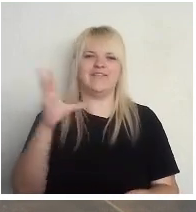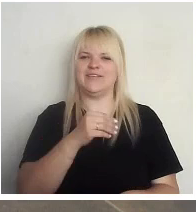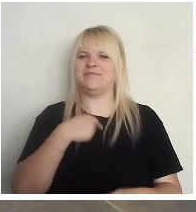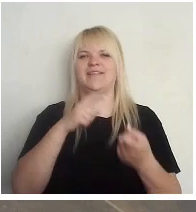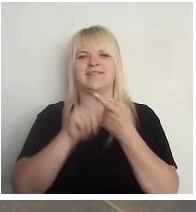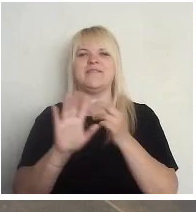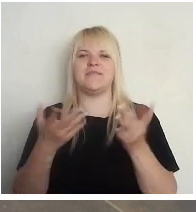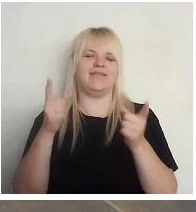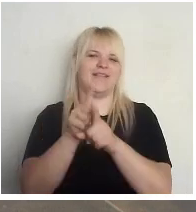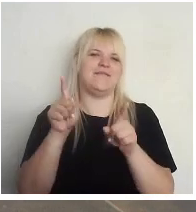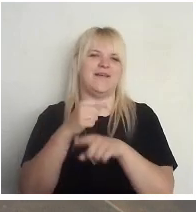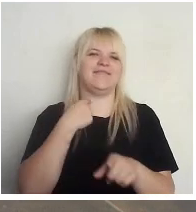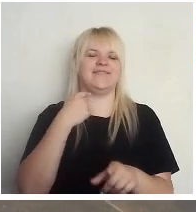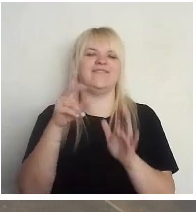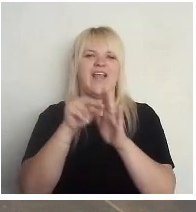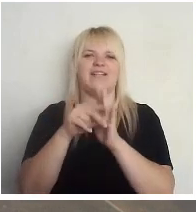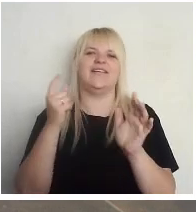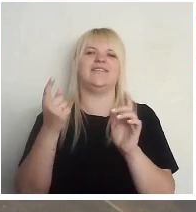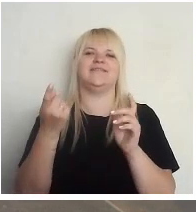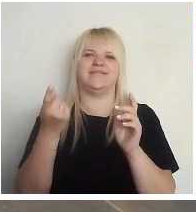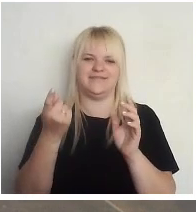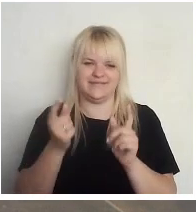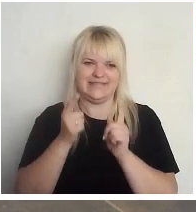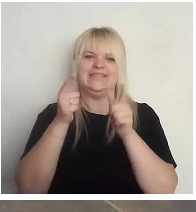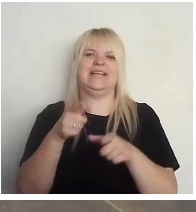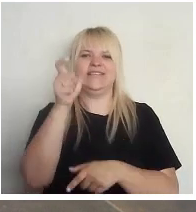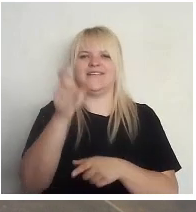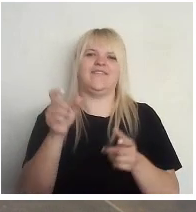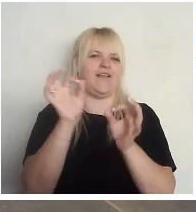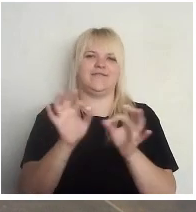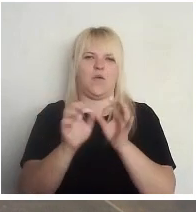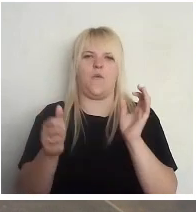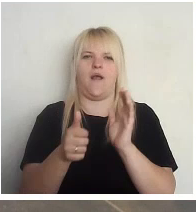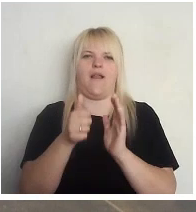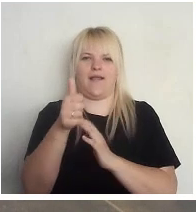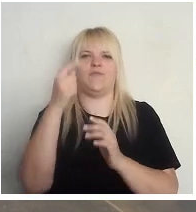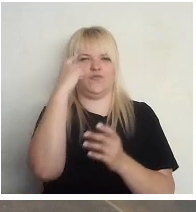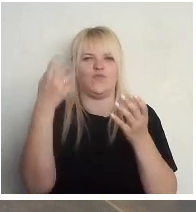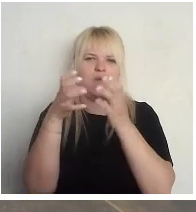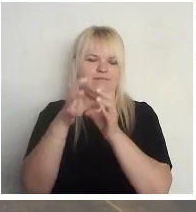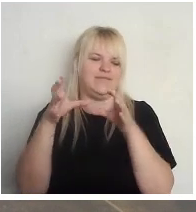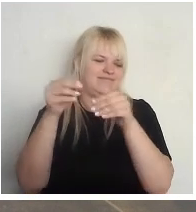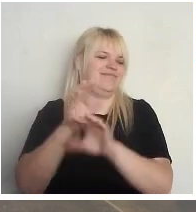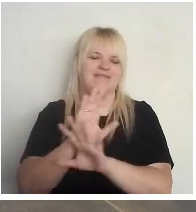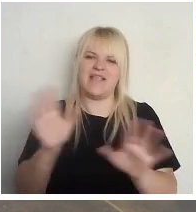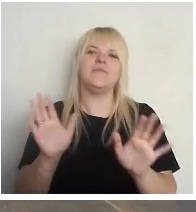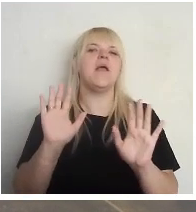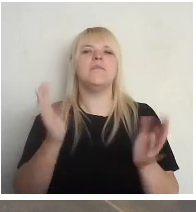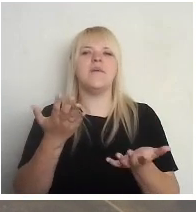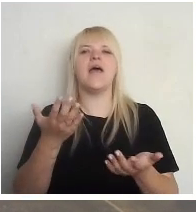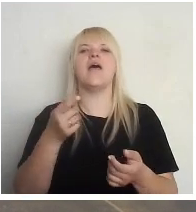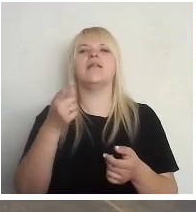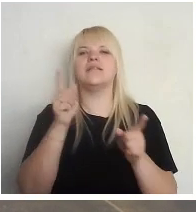šā vai tā tik ievēlēt cilvēku, kas, nu, tā kā pilnīgi, neko labu neizdarīja tiecīgi, jādomē, maika sakot, bet vienlaikus, nu, tas